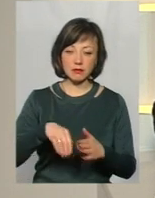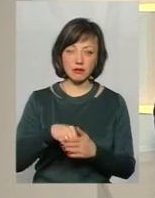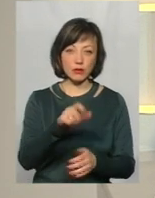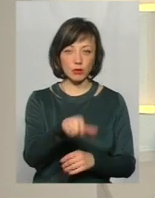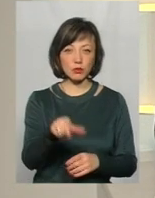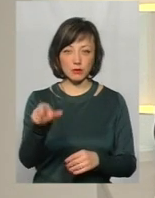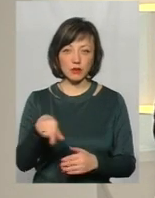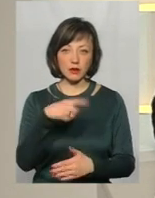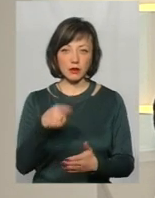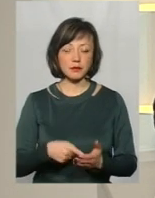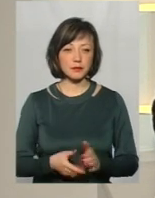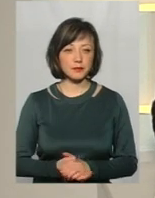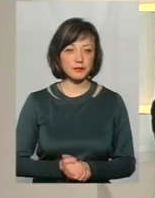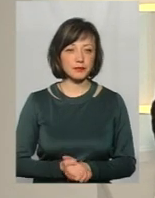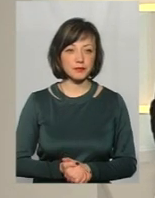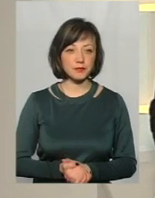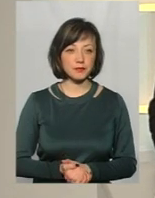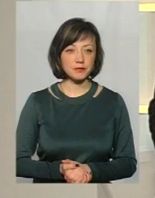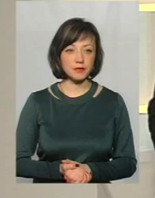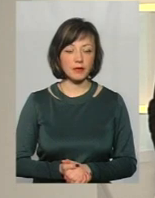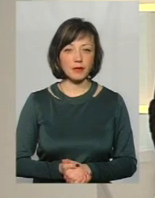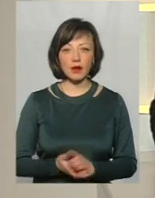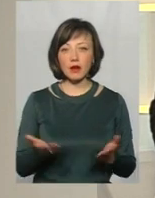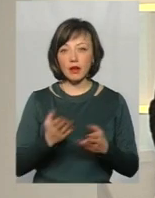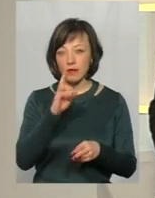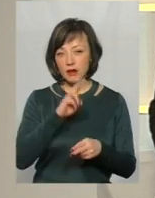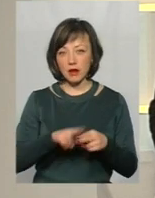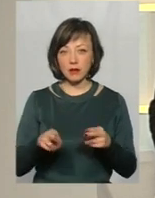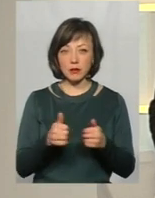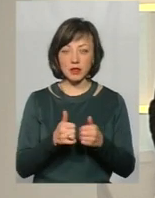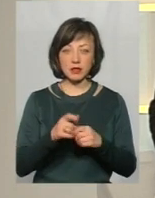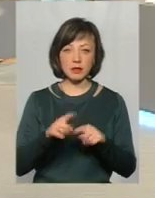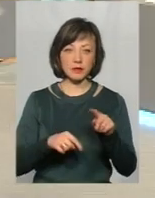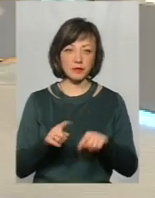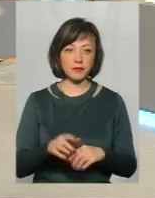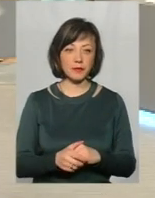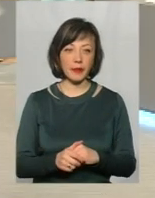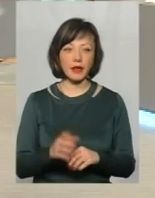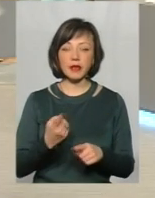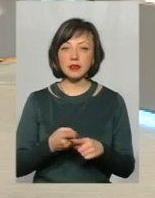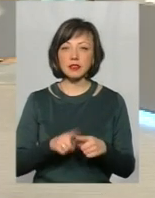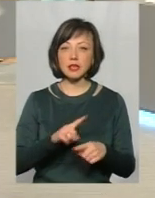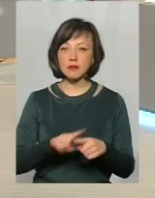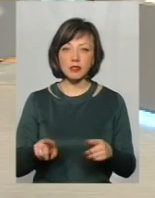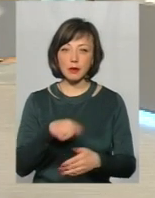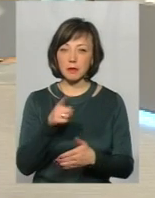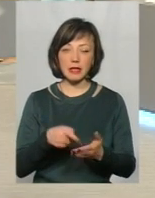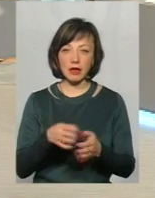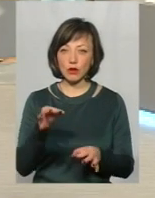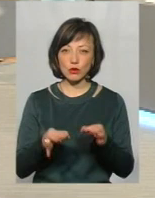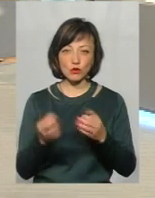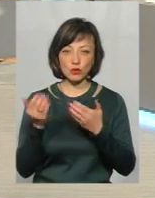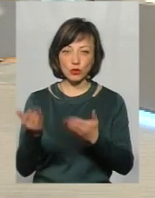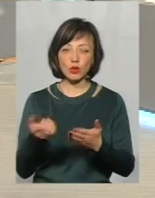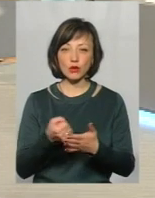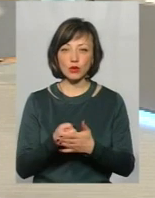людей, які втратили? Це швидше не питання суду, це питання більше